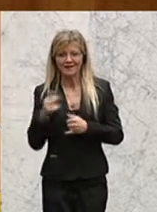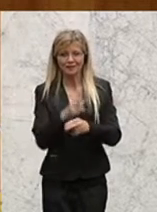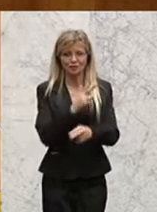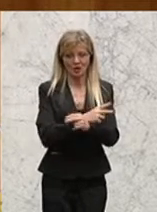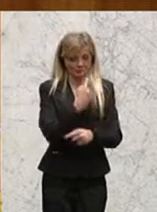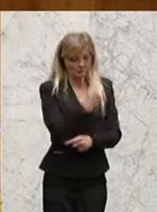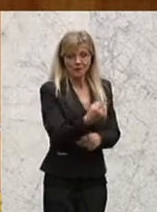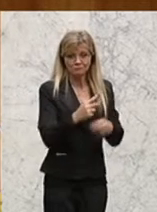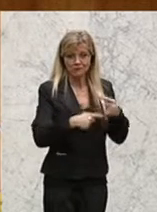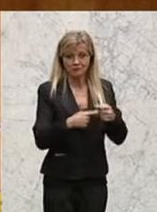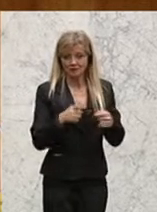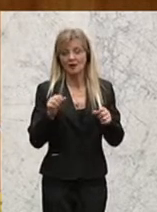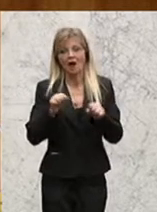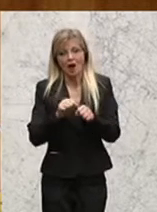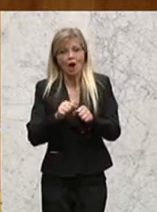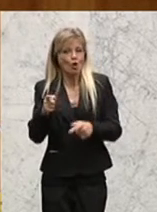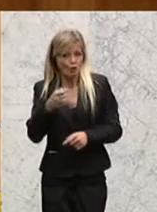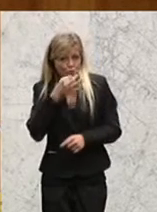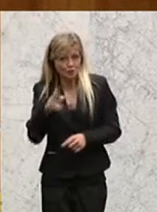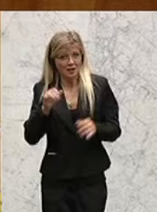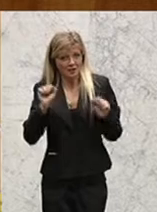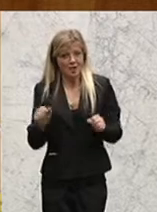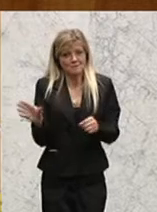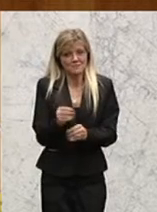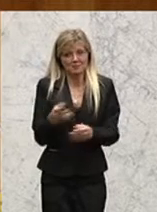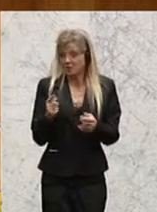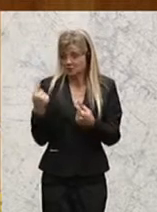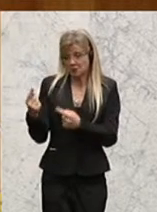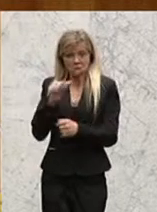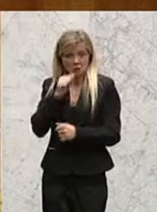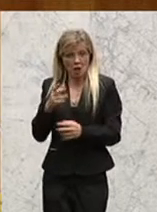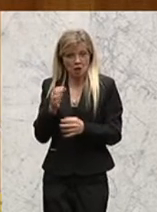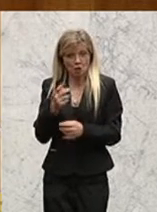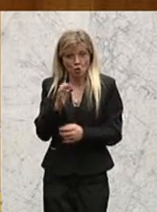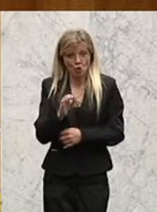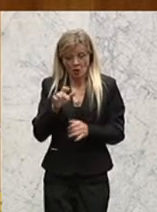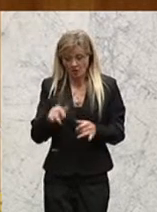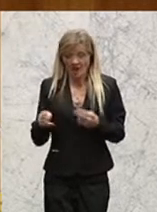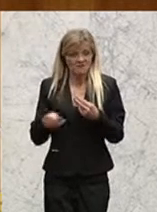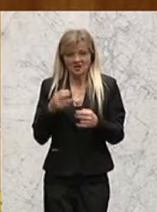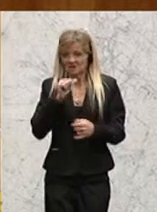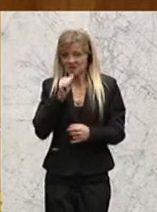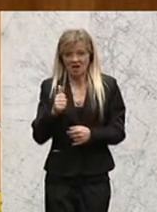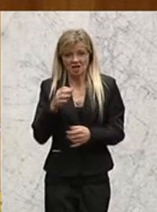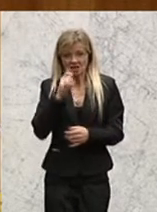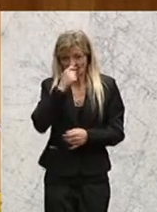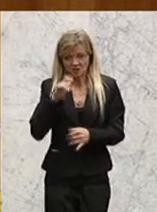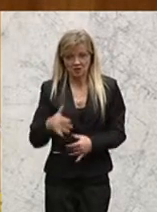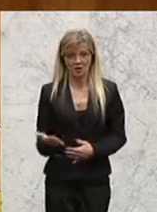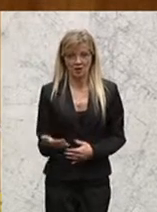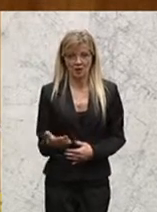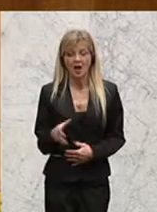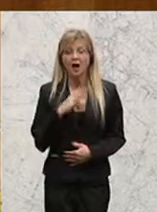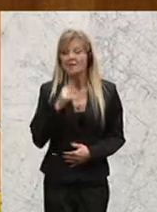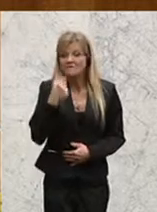Da können auch Länder wie Österreich fest mitmischen, die kein Öl haben oder fast kein Öl und fast kein Gas. Und das will man nicht.